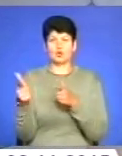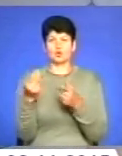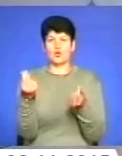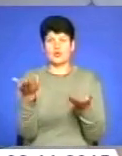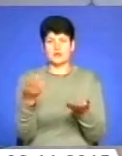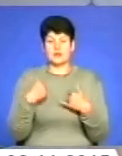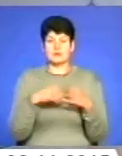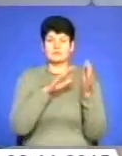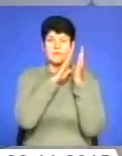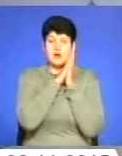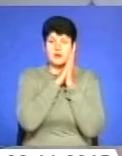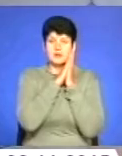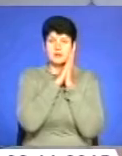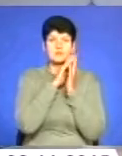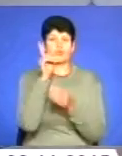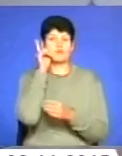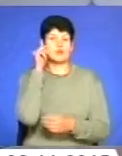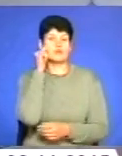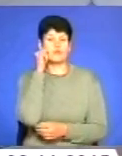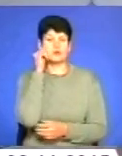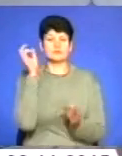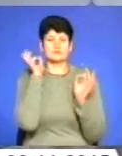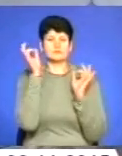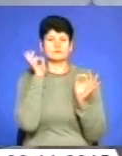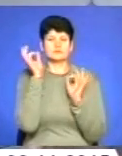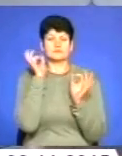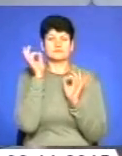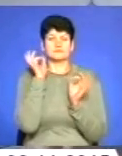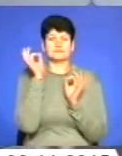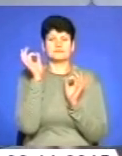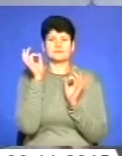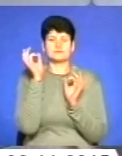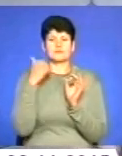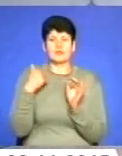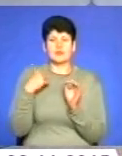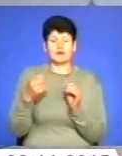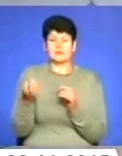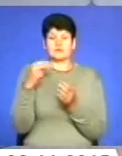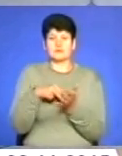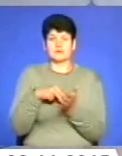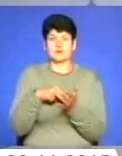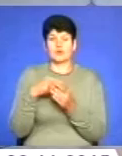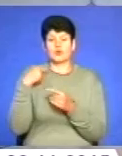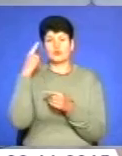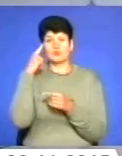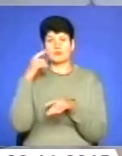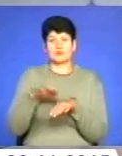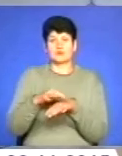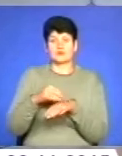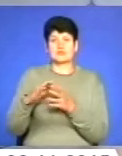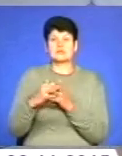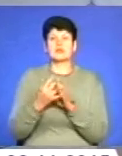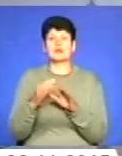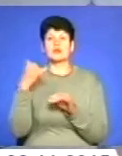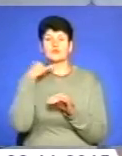телефон мобільний. Зачав скоро дзвонити. Я зірвалася, думаю, що чоловість з села дзвонить, що